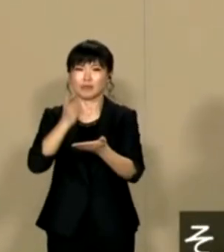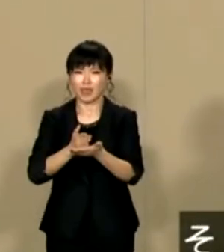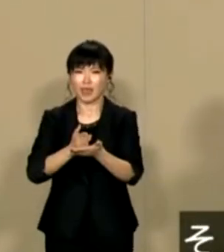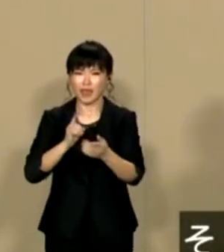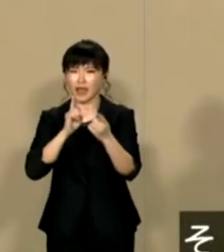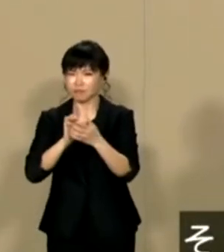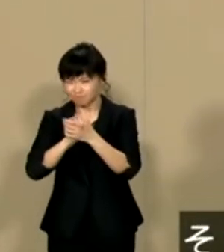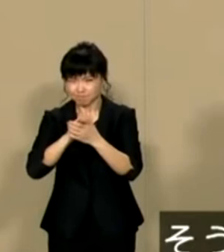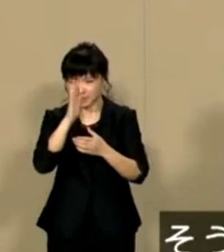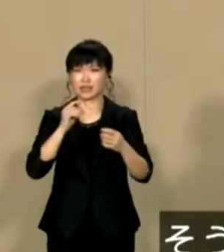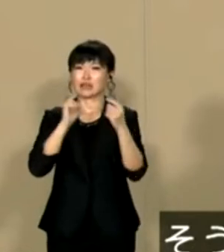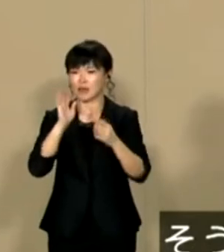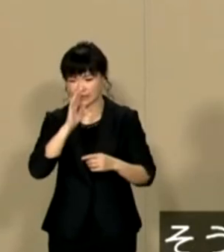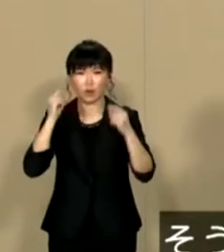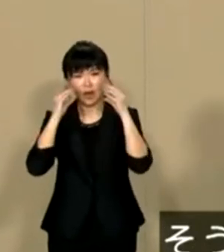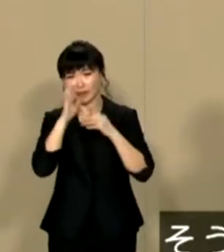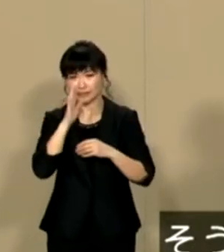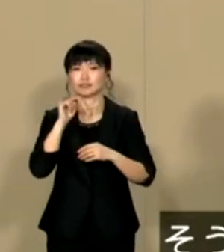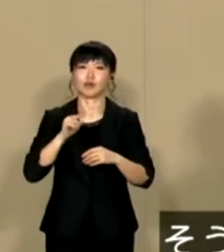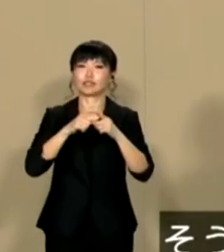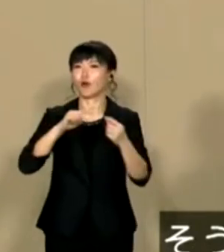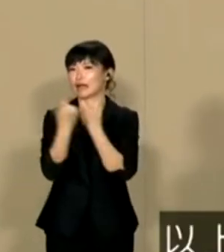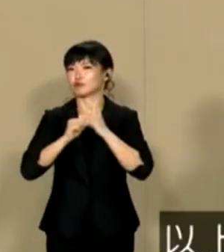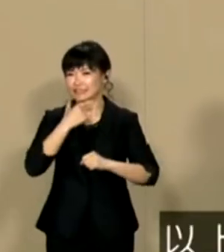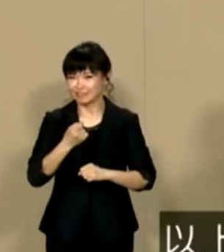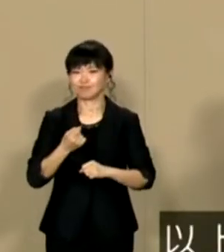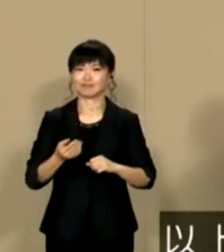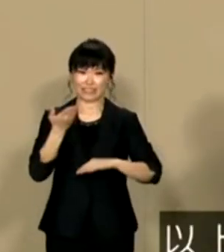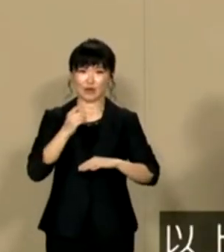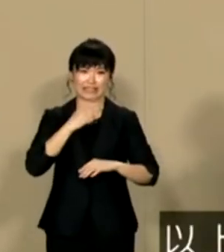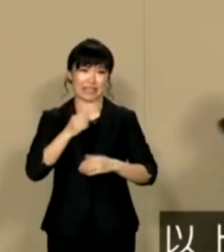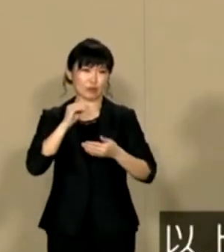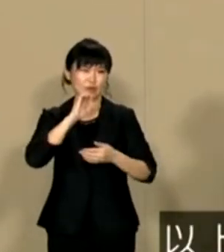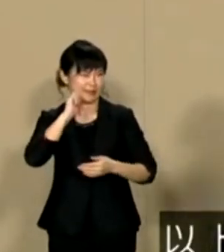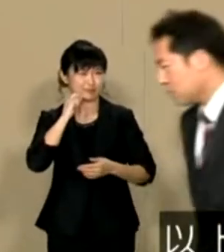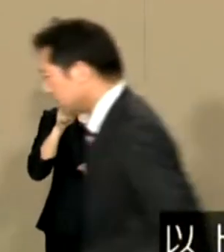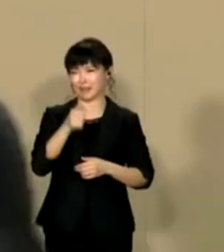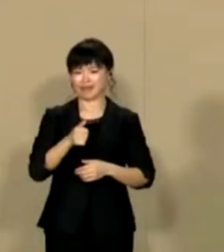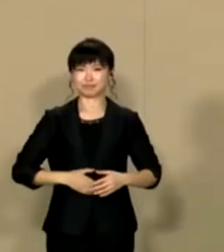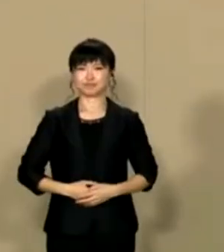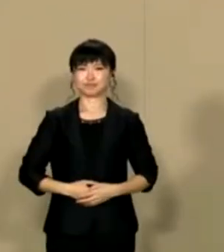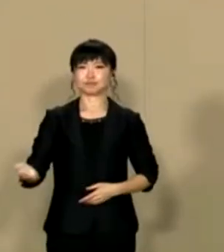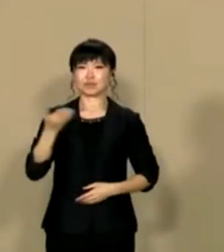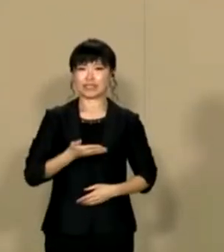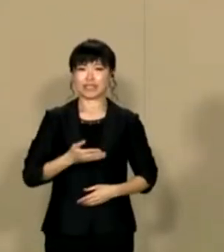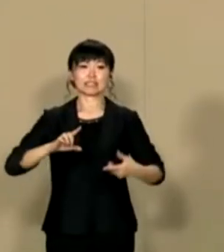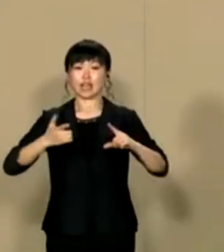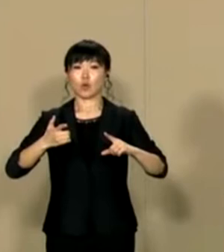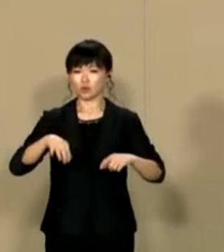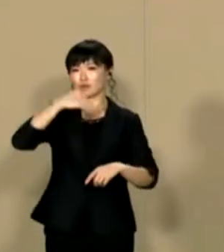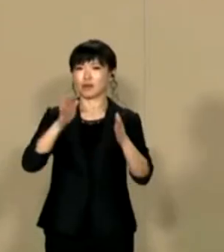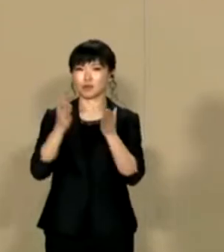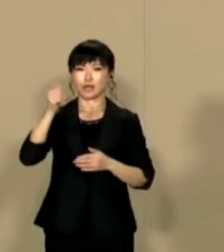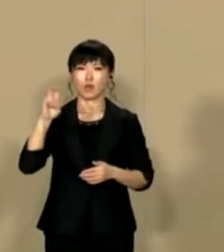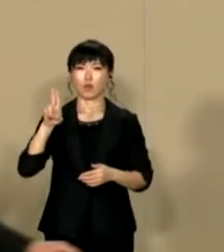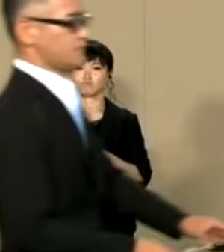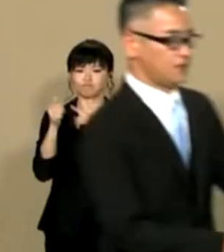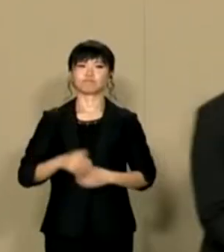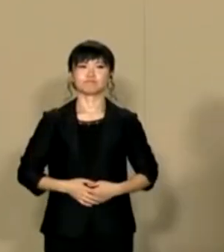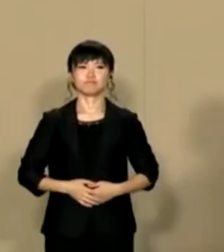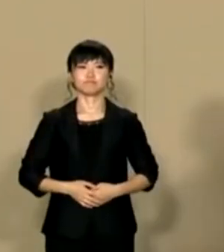そして慣れ合わない出会わない嘘をかない笑わないそういものを作りましてこの日本改革をしたいと思います以上言いたいこともないその世中は恋存次にジャナイホーの山本太郎です